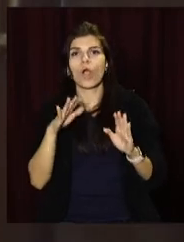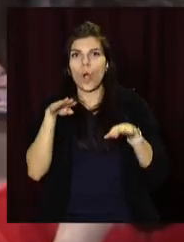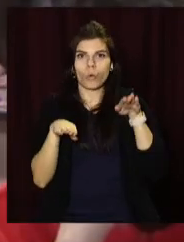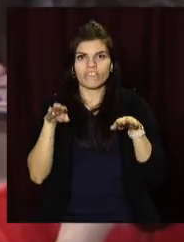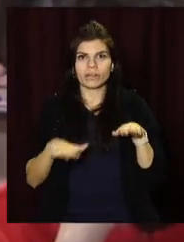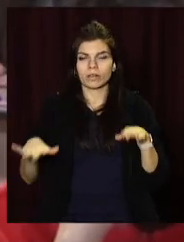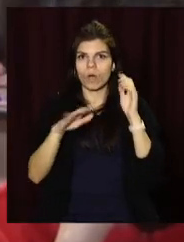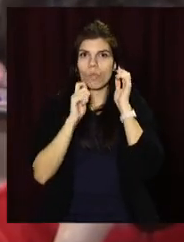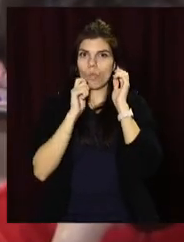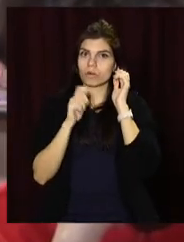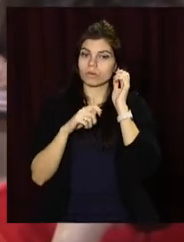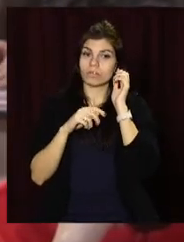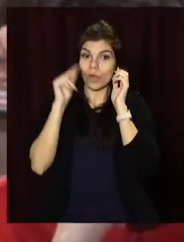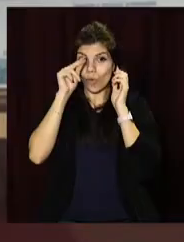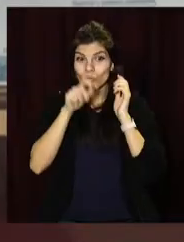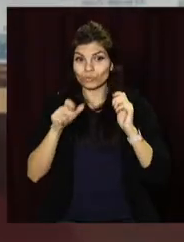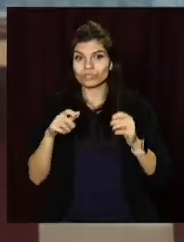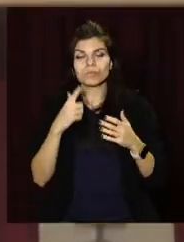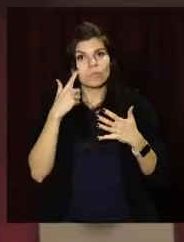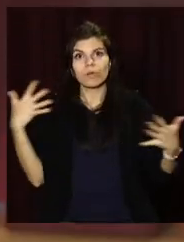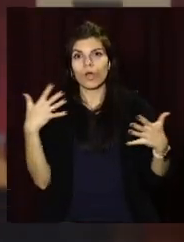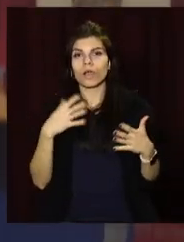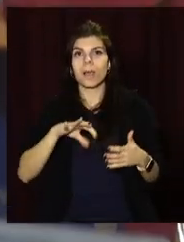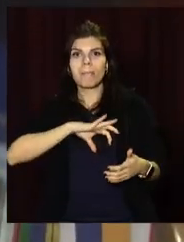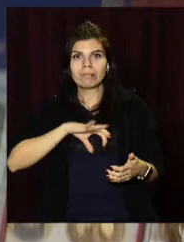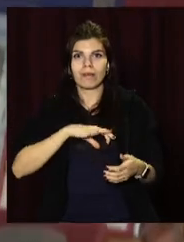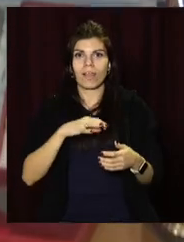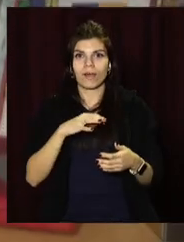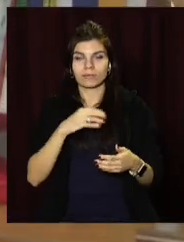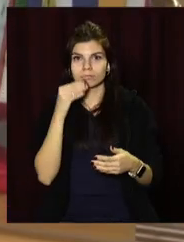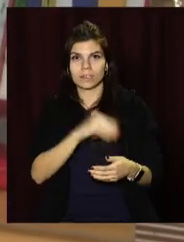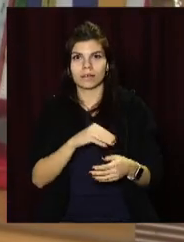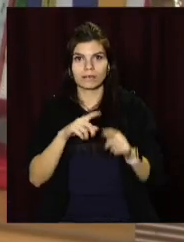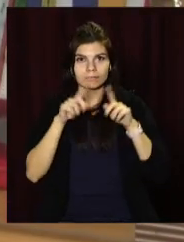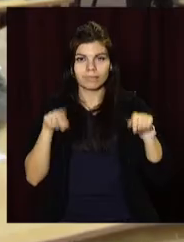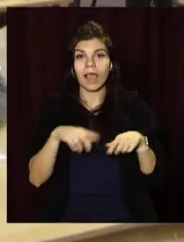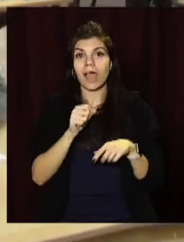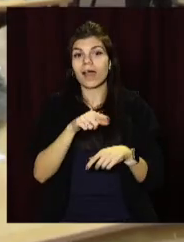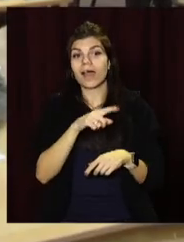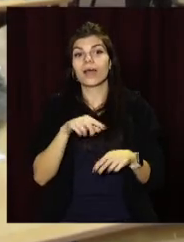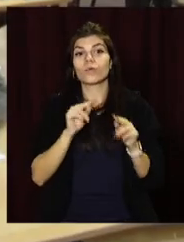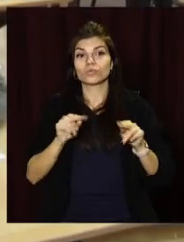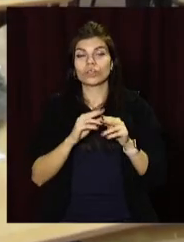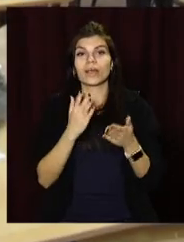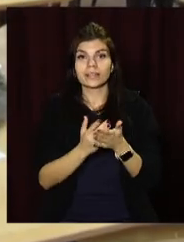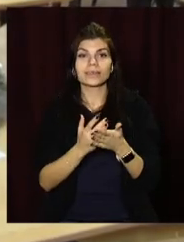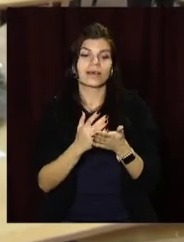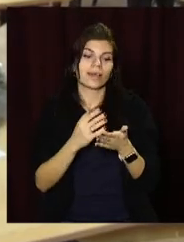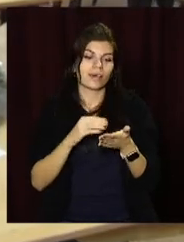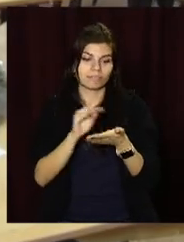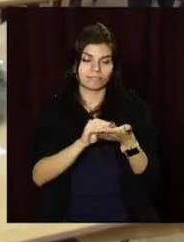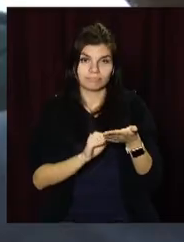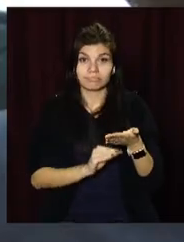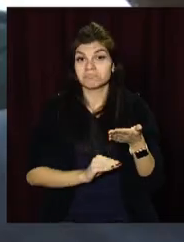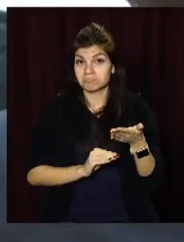України. Серед учнів у ліцеї чи не найбільше відмінників та медалістів, а викладачі пишуть підручники, за якими навчаються діти в Україні. У